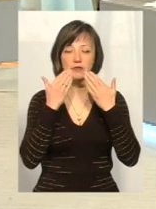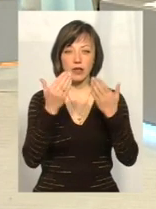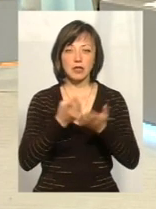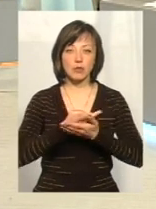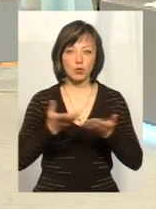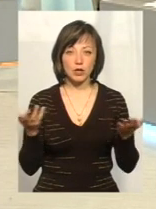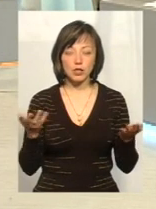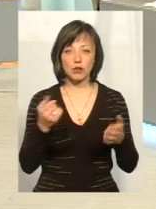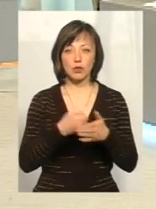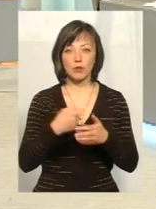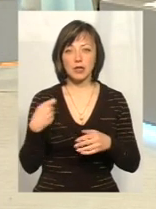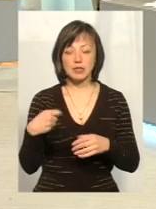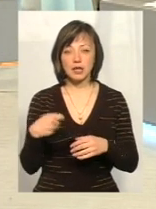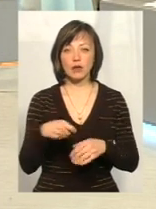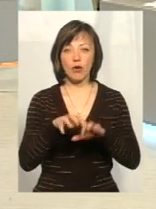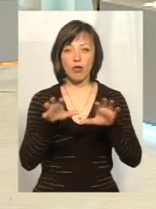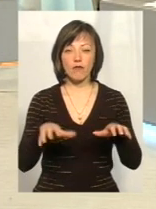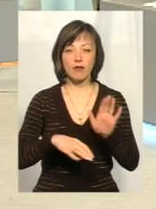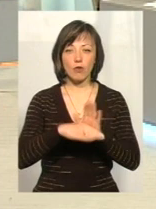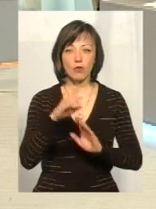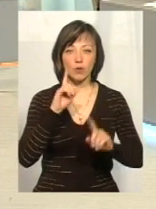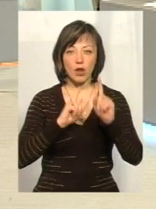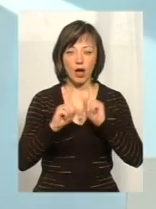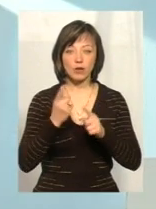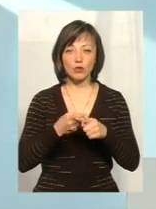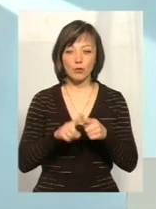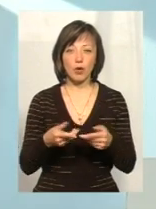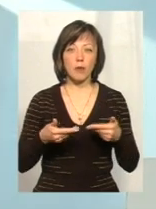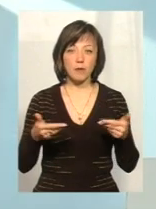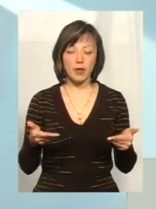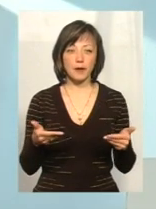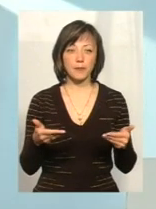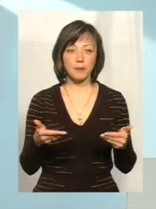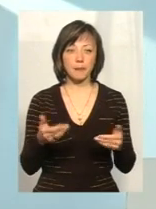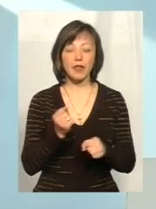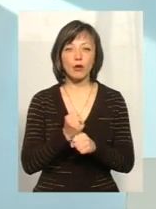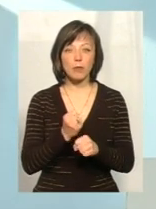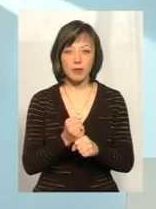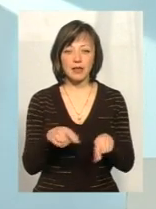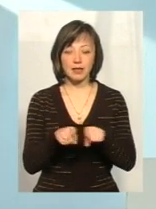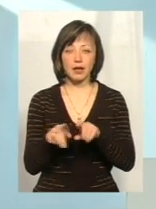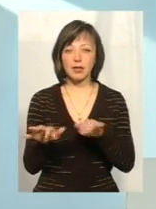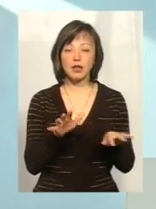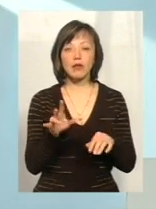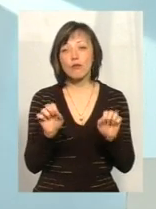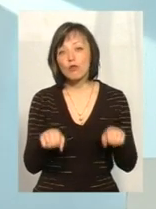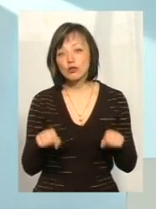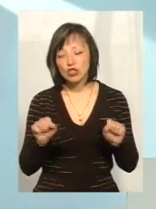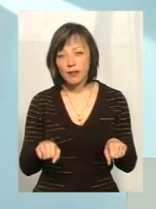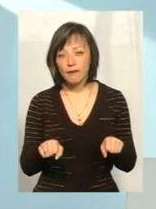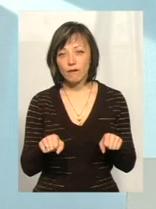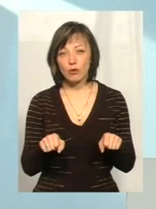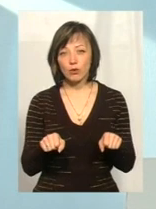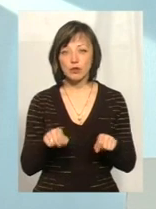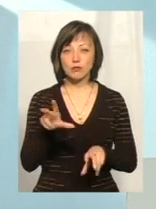публічним і до президента, і до голови Верховної Ради. Тому ми робили. Можливо, все ж таки